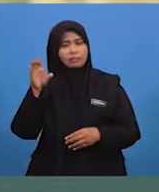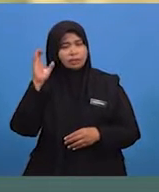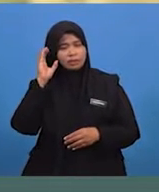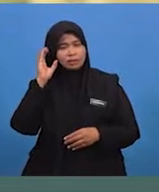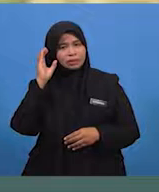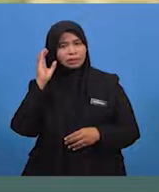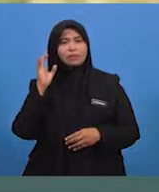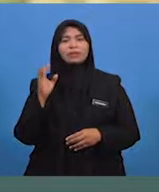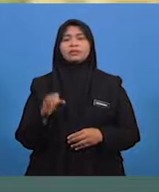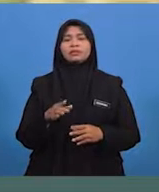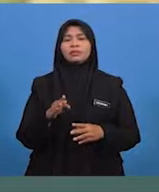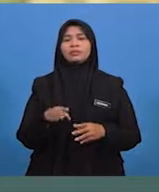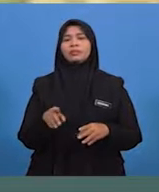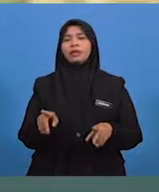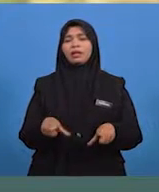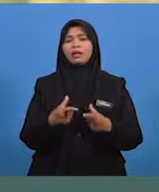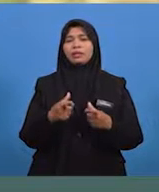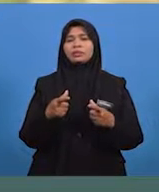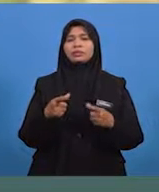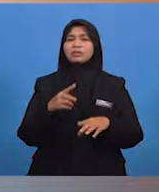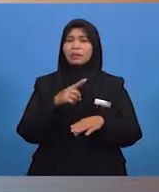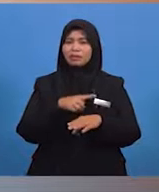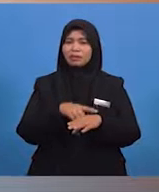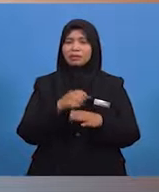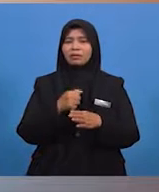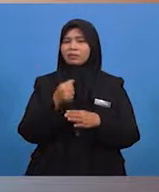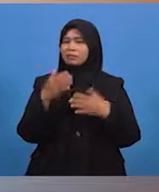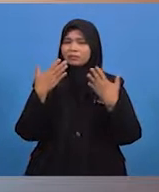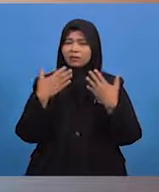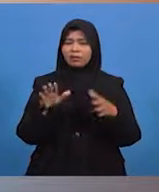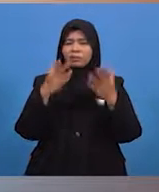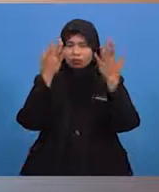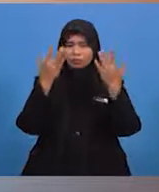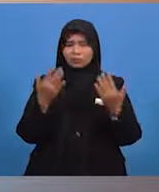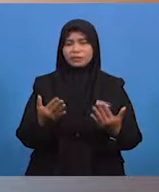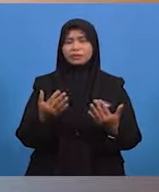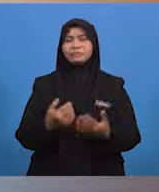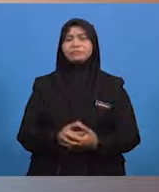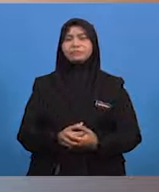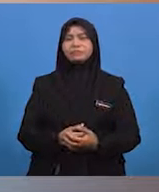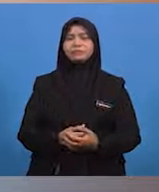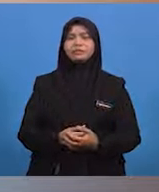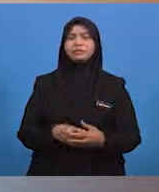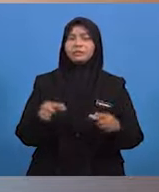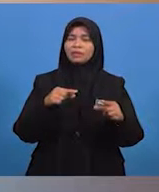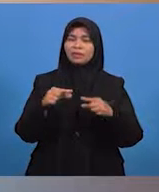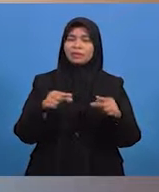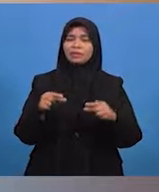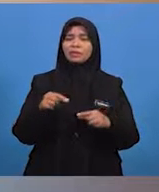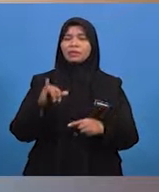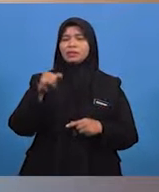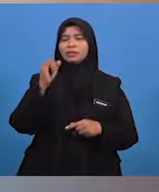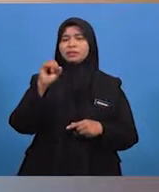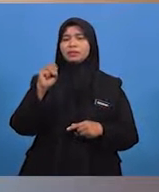semasa atau selepas hujan lebat. Gerakan jisim yang kedua dalam pergerakan cepat